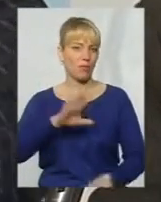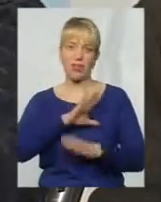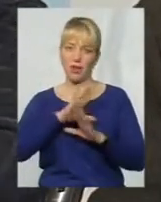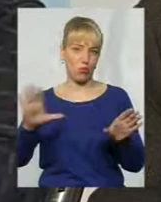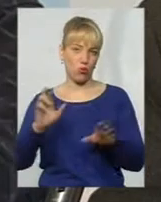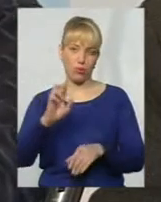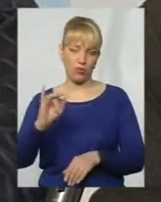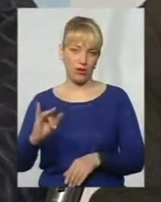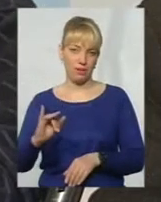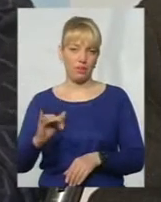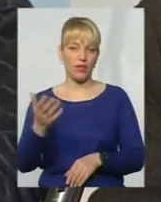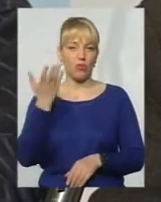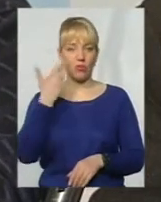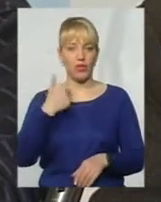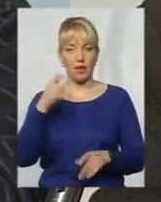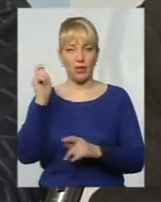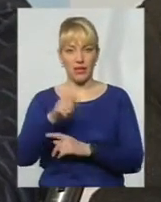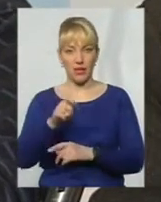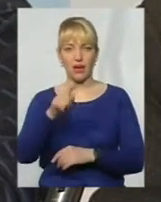А ми, коли приїхали, коли я приїхав туди,